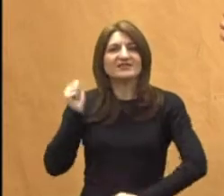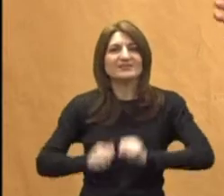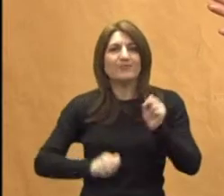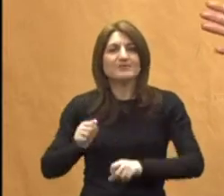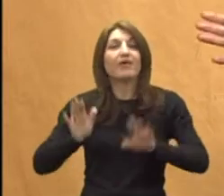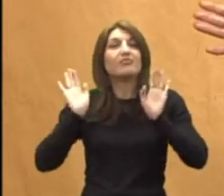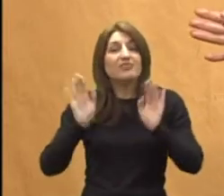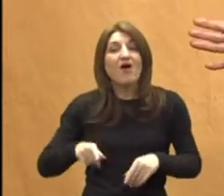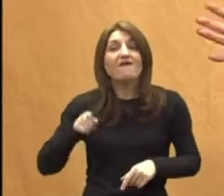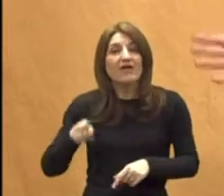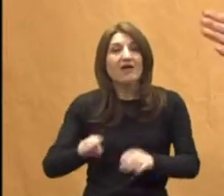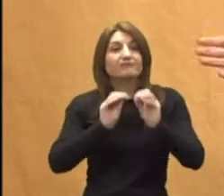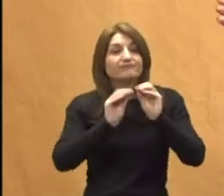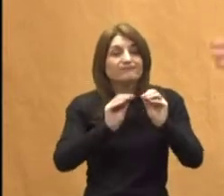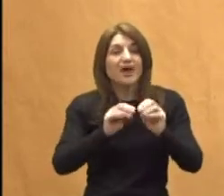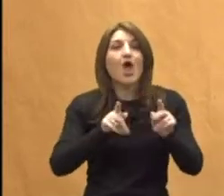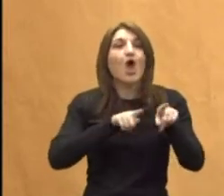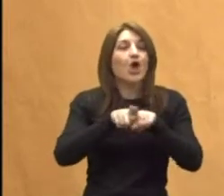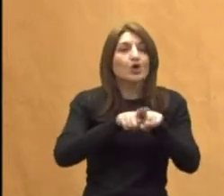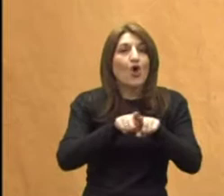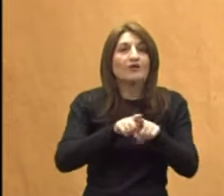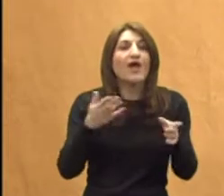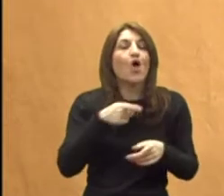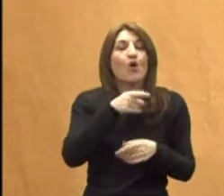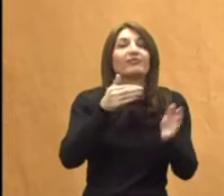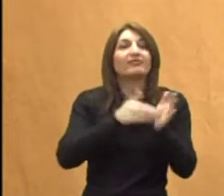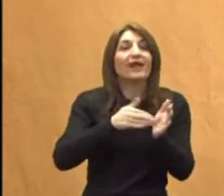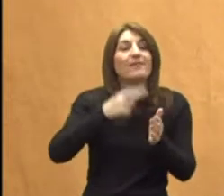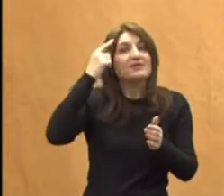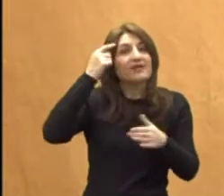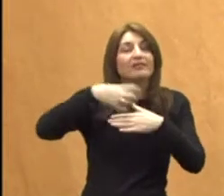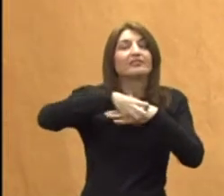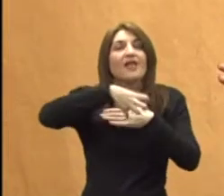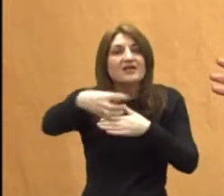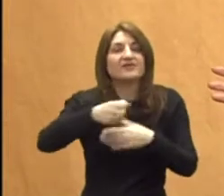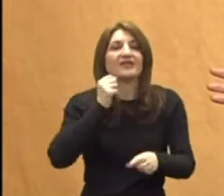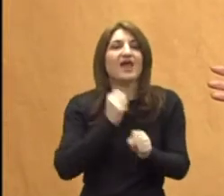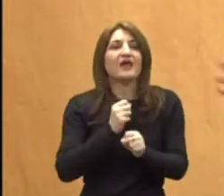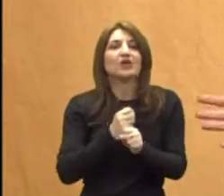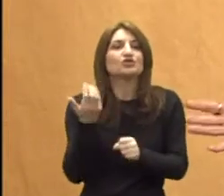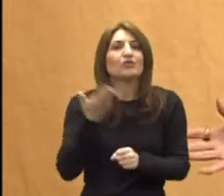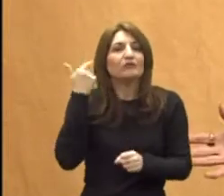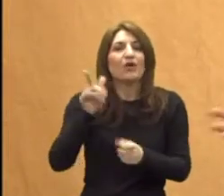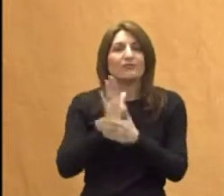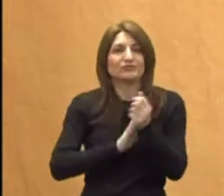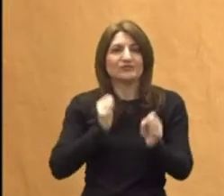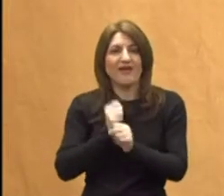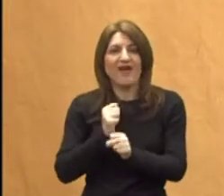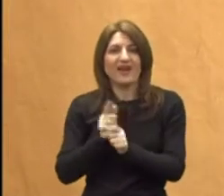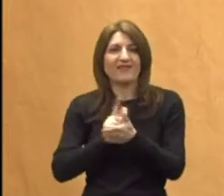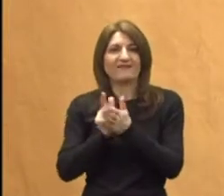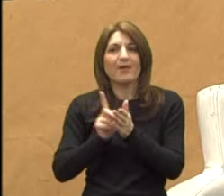apsolutno educirate roditelja kako bi on nastavno nastavio raditi to što se radi u vrtiću, je li tako? Da.